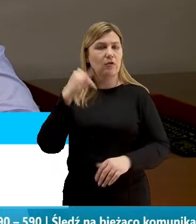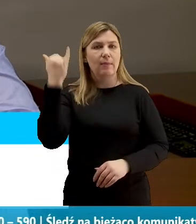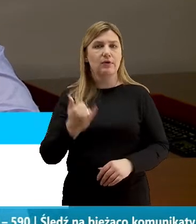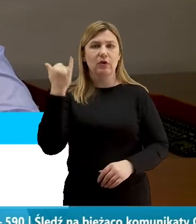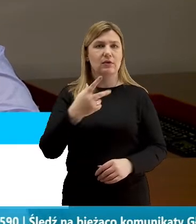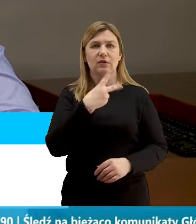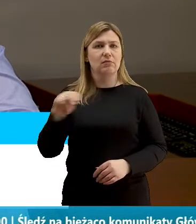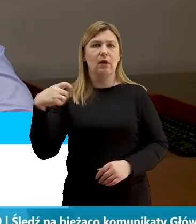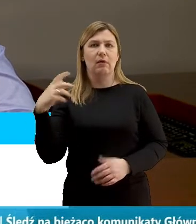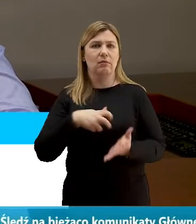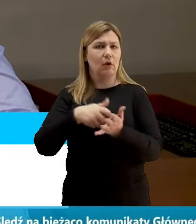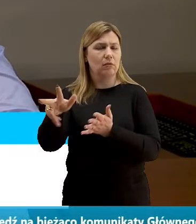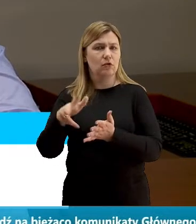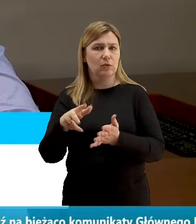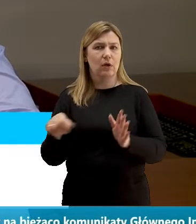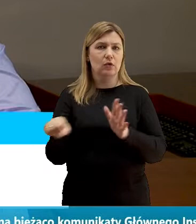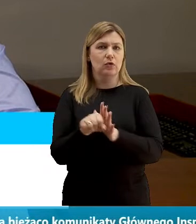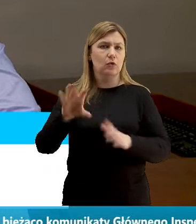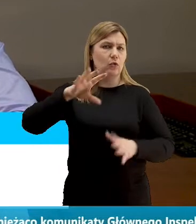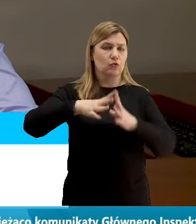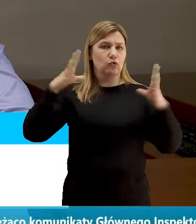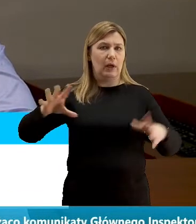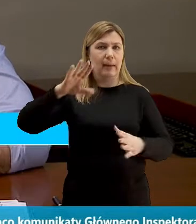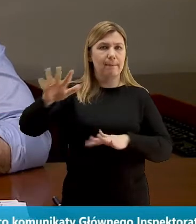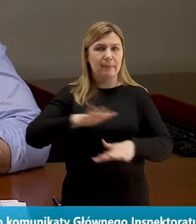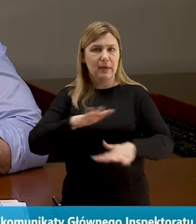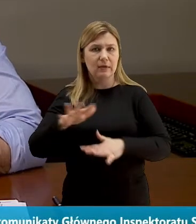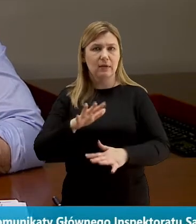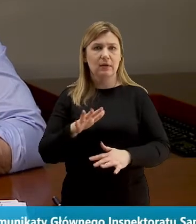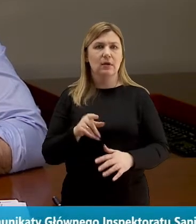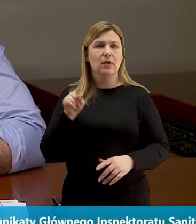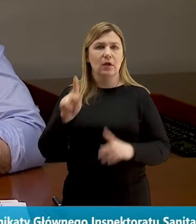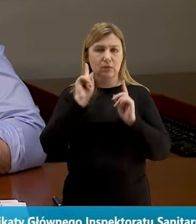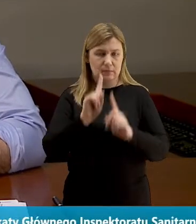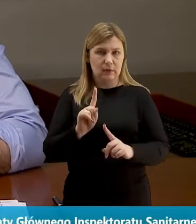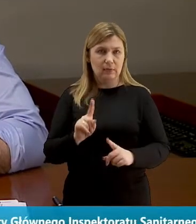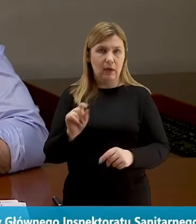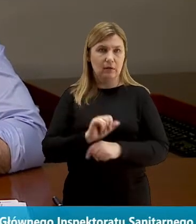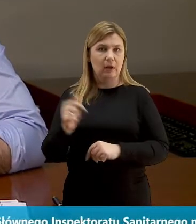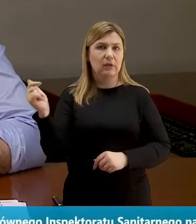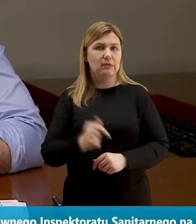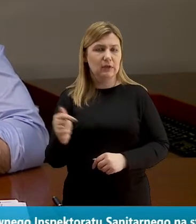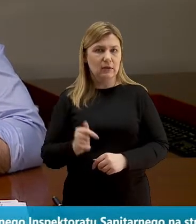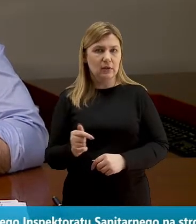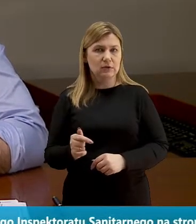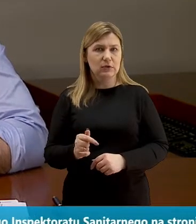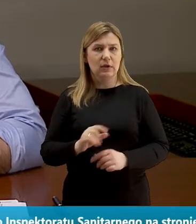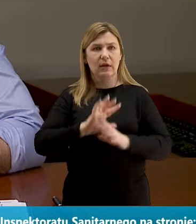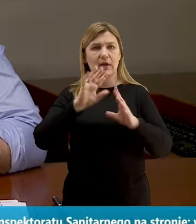się w takie miejsca. Naprawdę to jest w interesie nas wszystkich.